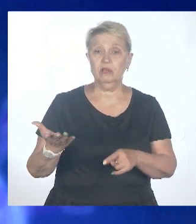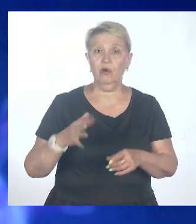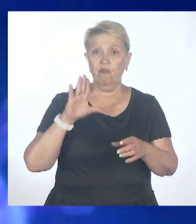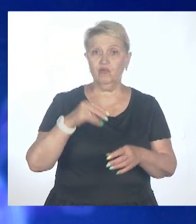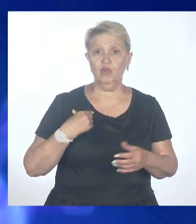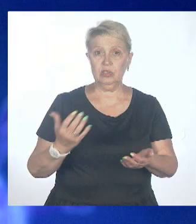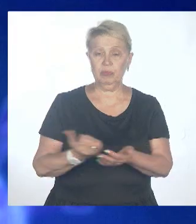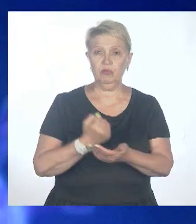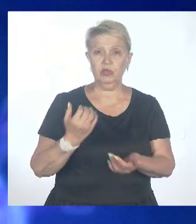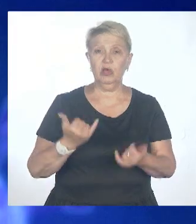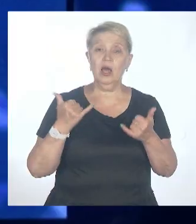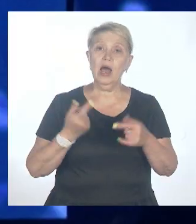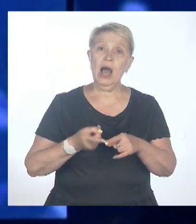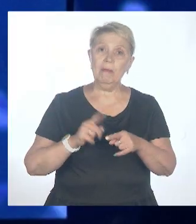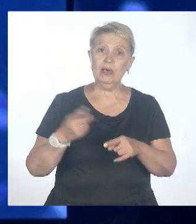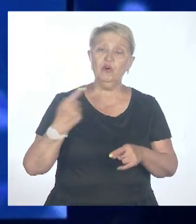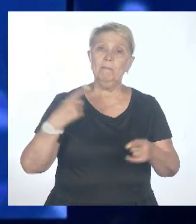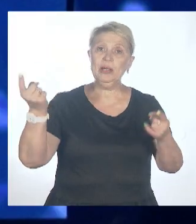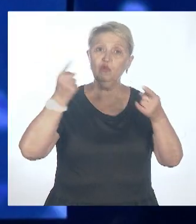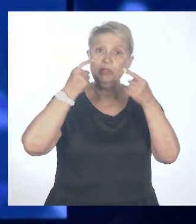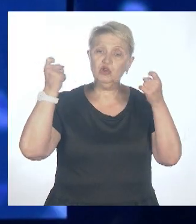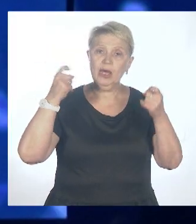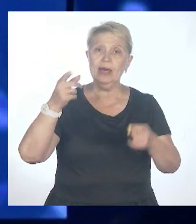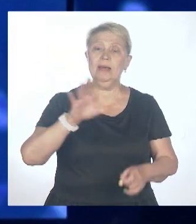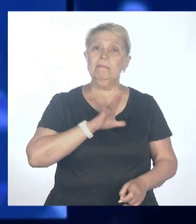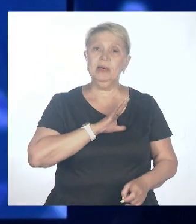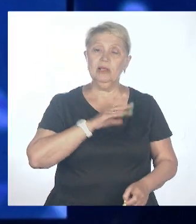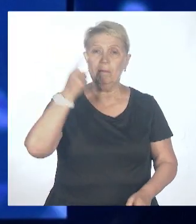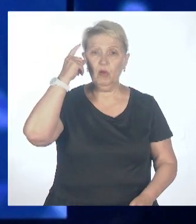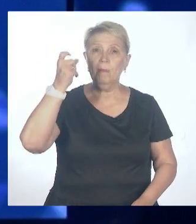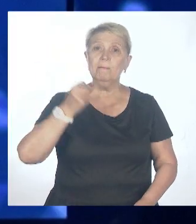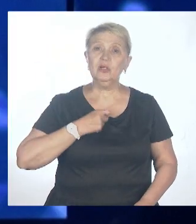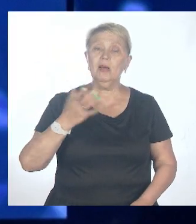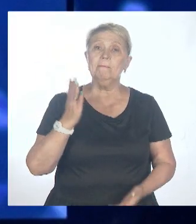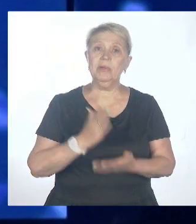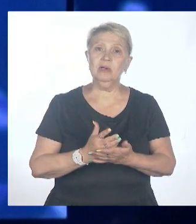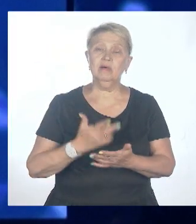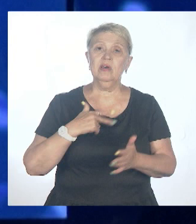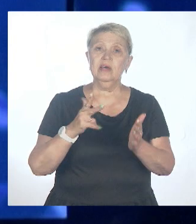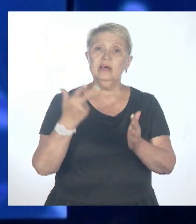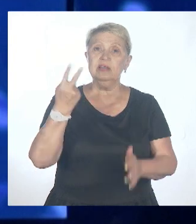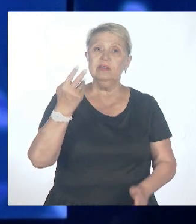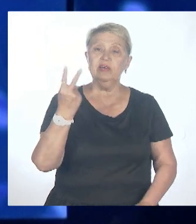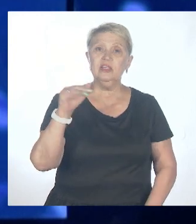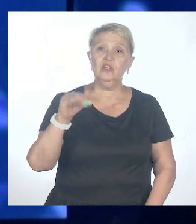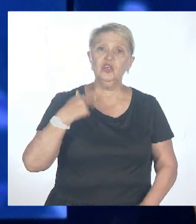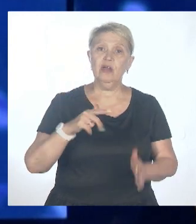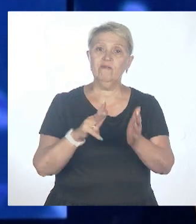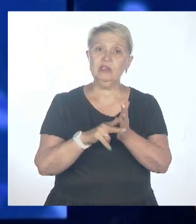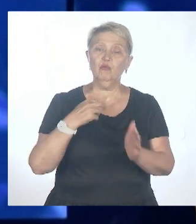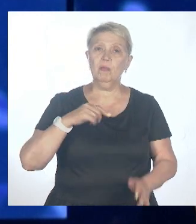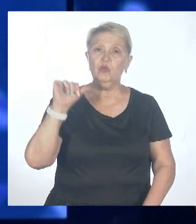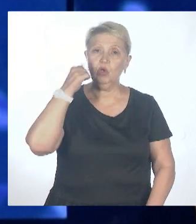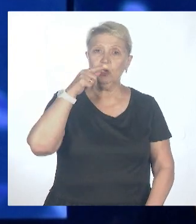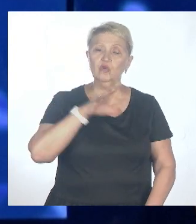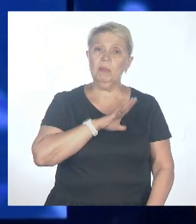сбылись. И об этом предупреждали еще неоднократно. В 2008 году была большая публикация